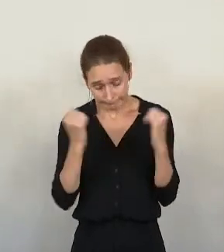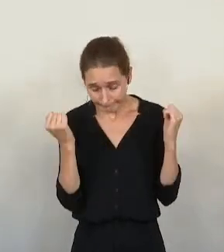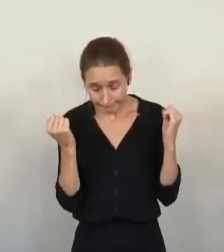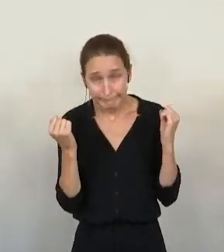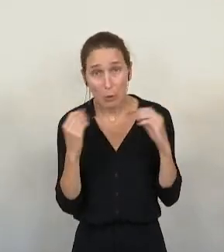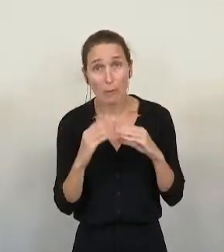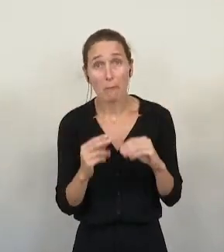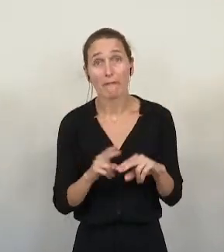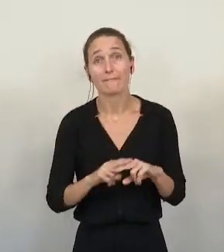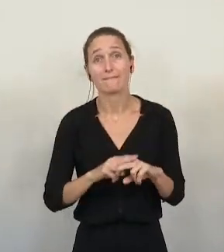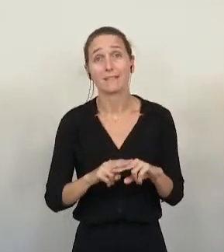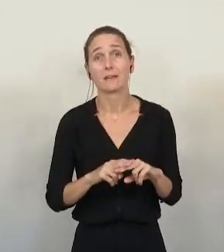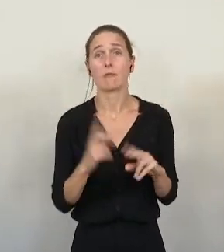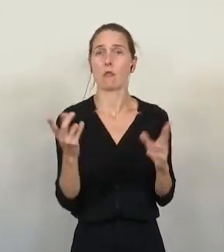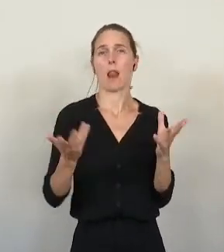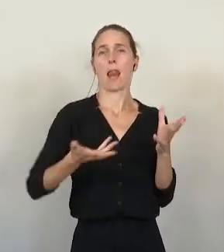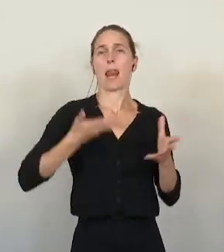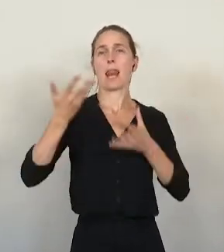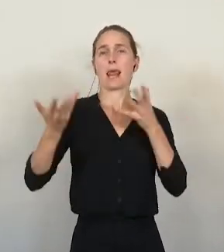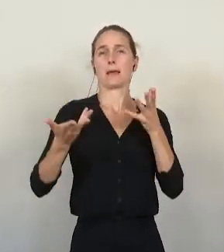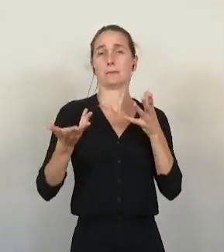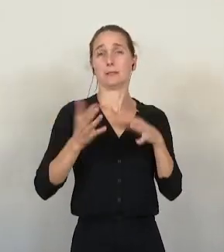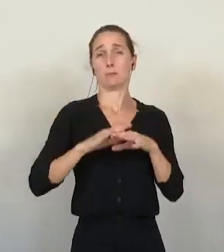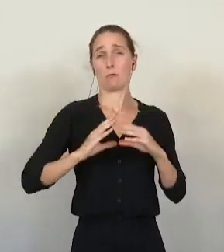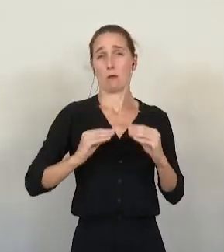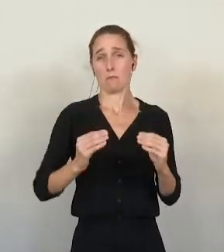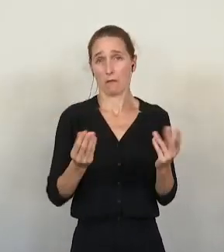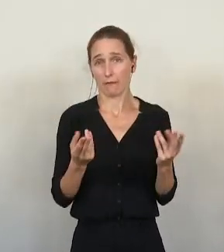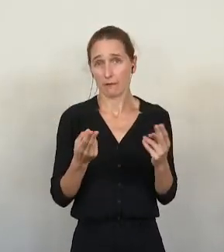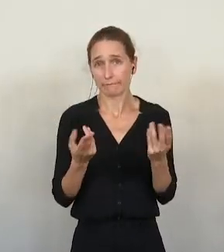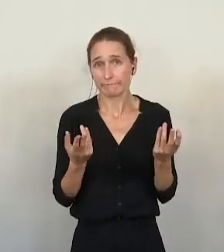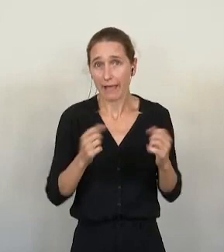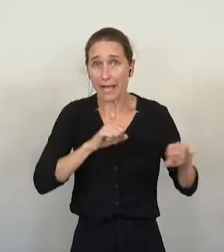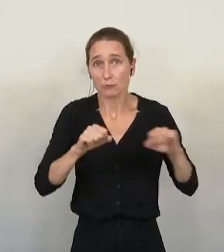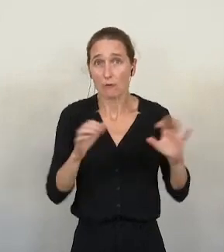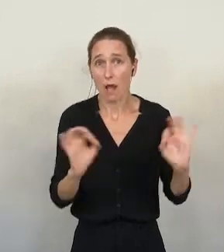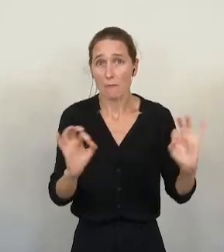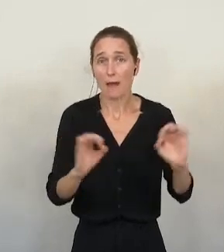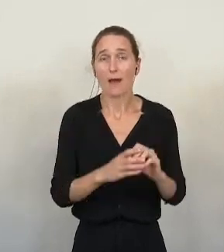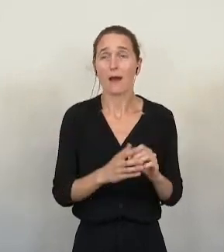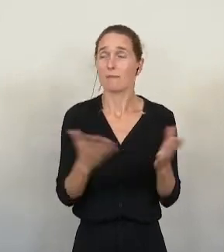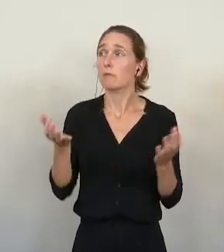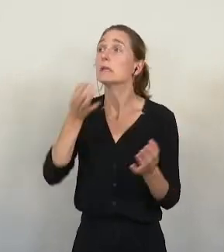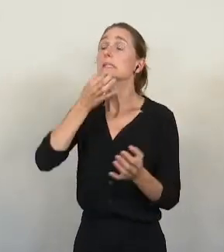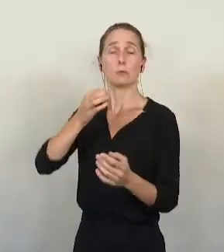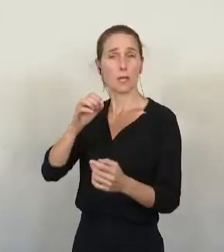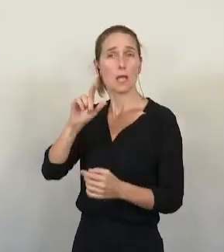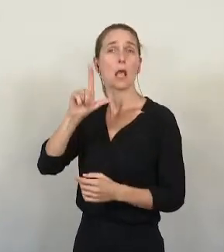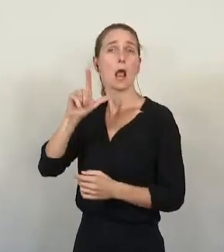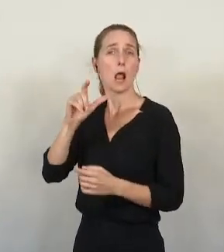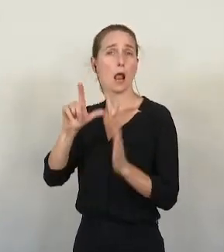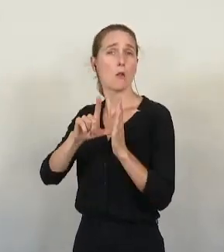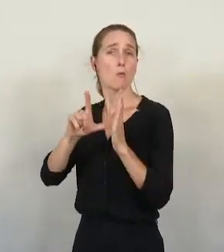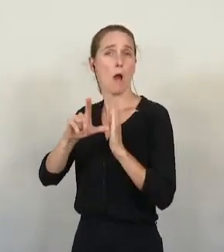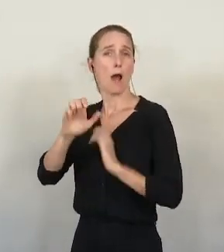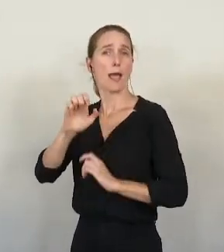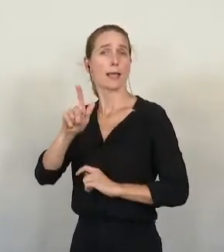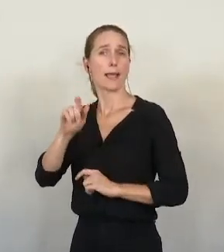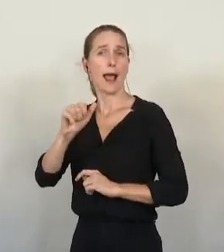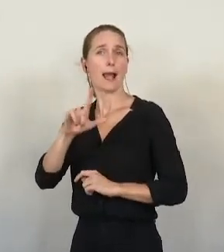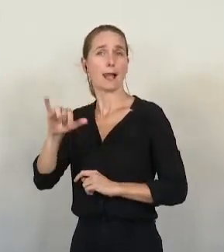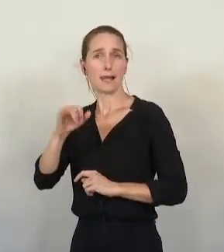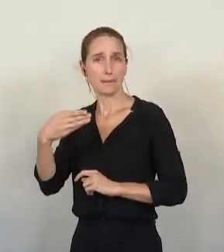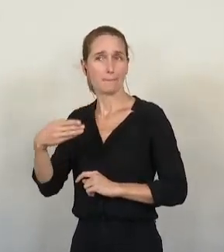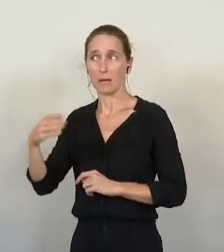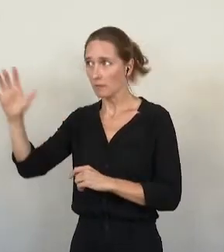On a un peu plus de plats siglés et galimes que l'obligation légale, et nous nous inscrivons dans une